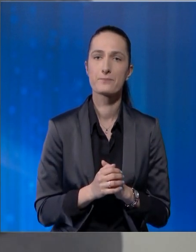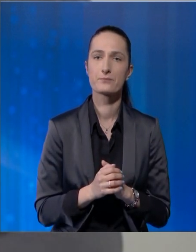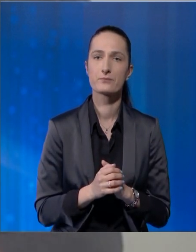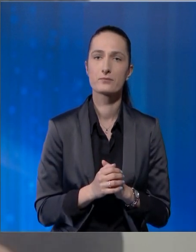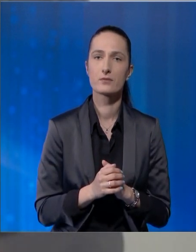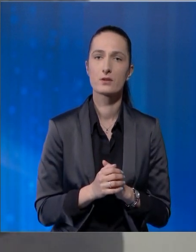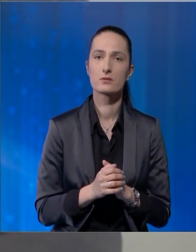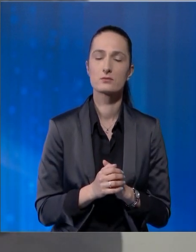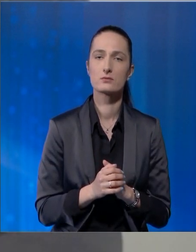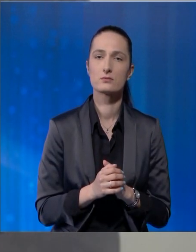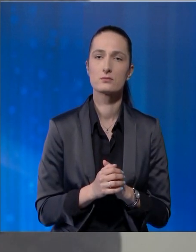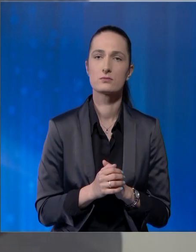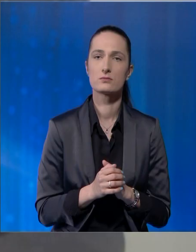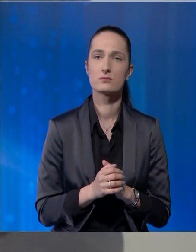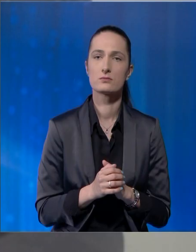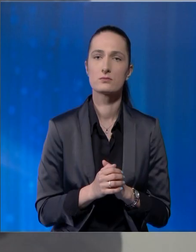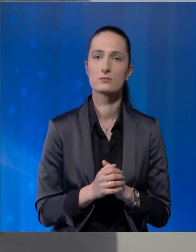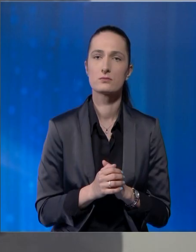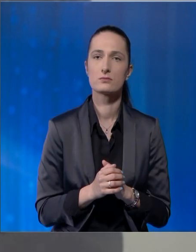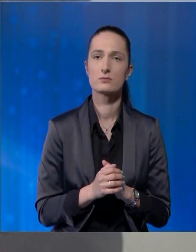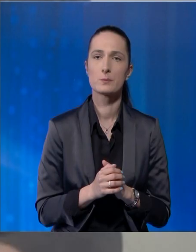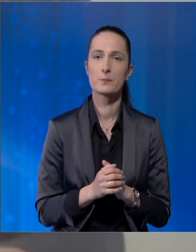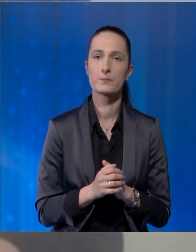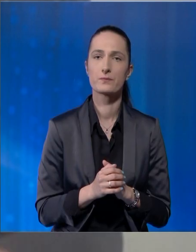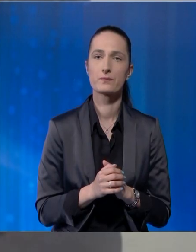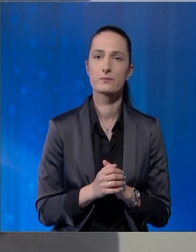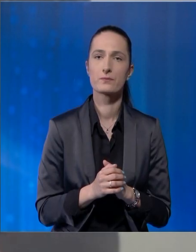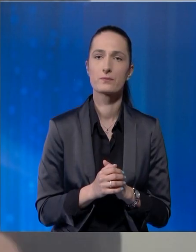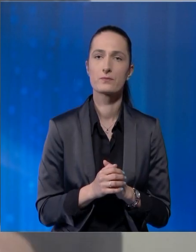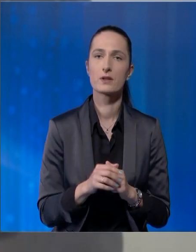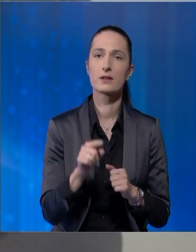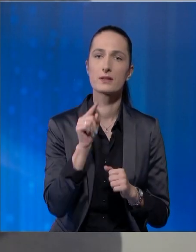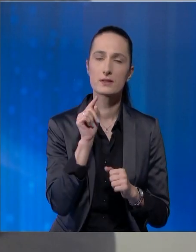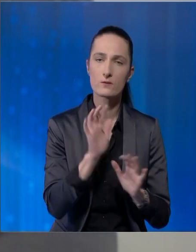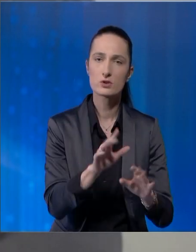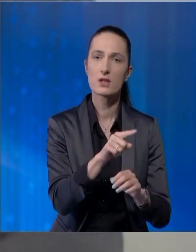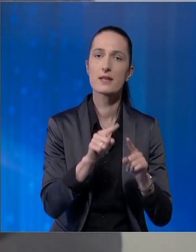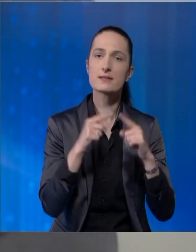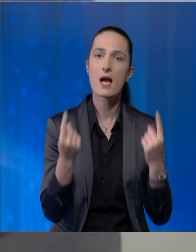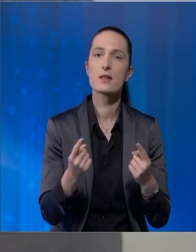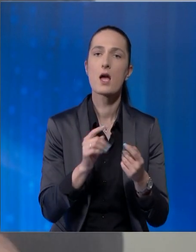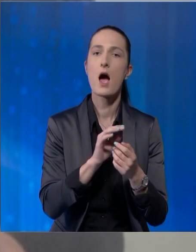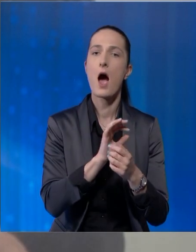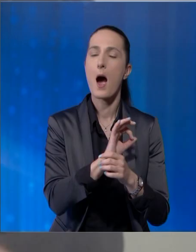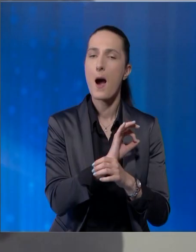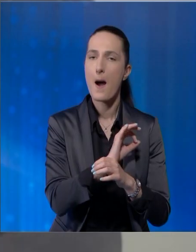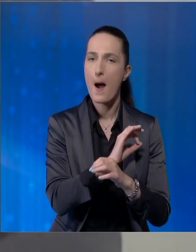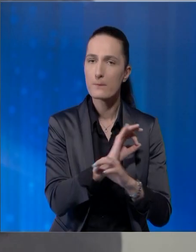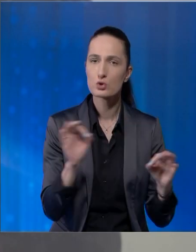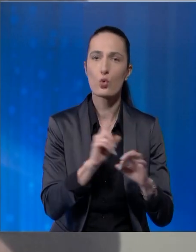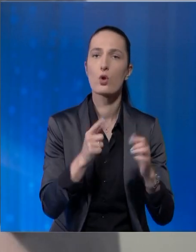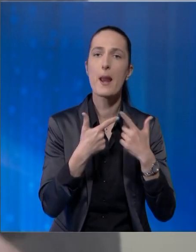potrošeno u situaciji da ta bitna pitanja nisu regulisana, nisu uređena, takve stanje je apsolutno nedopustivo